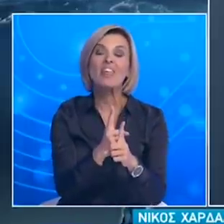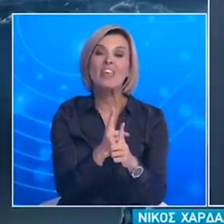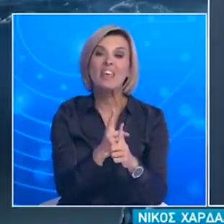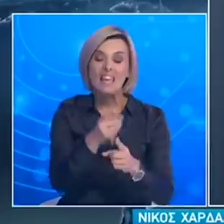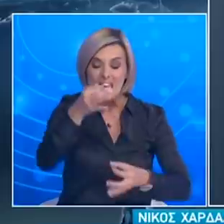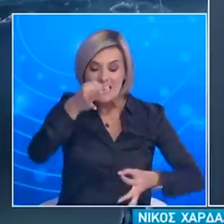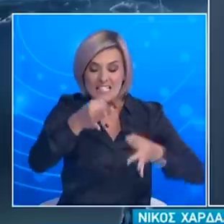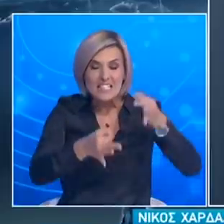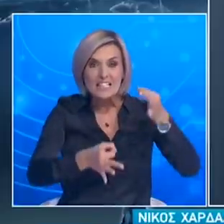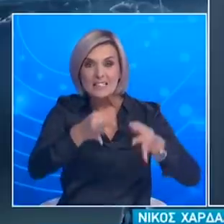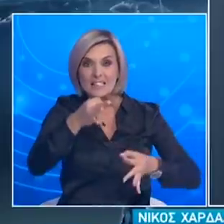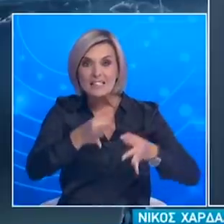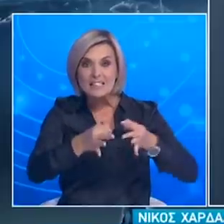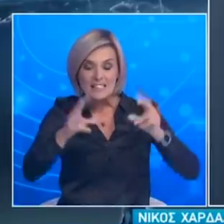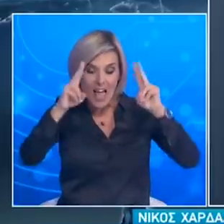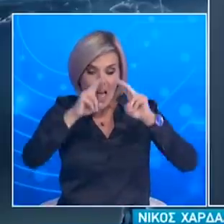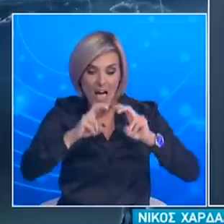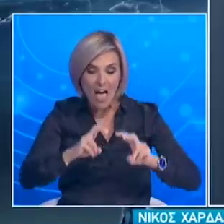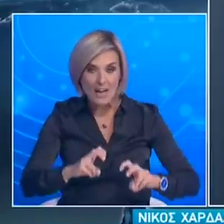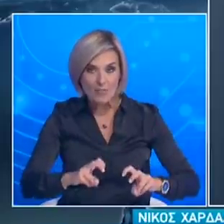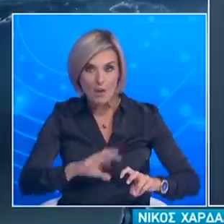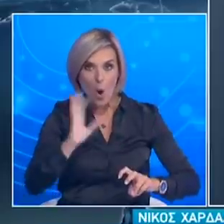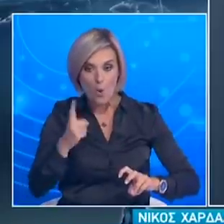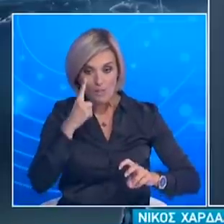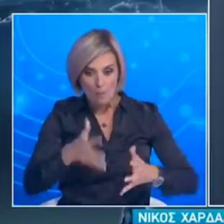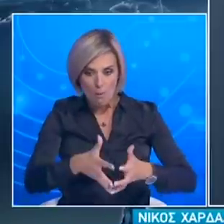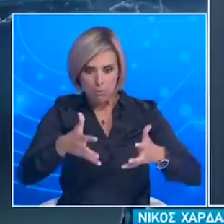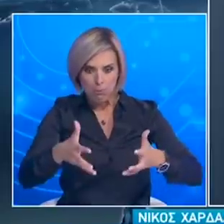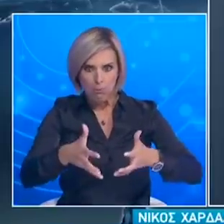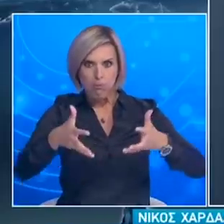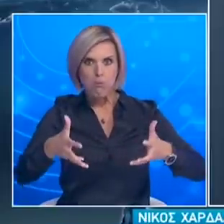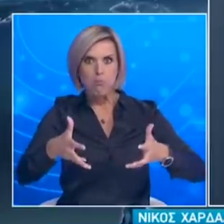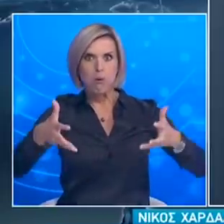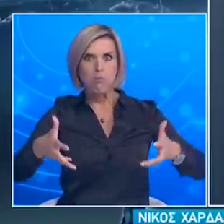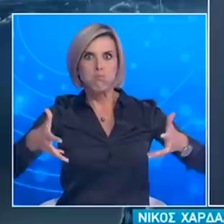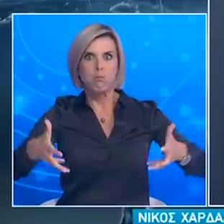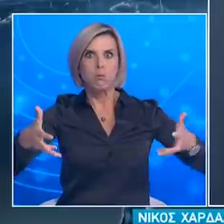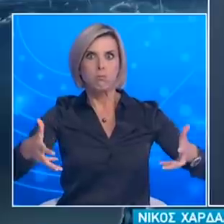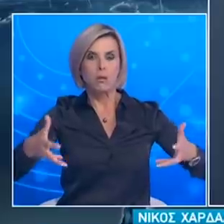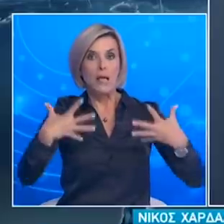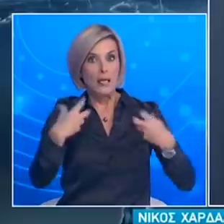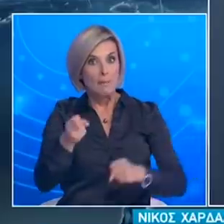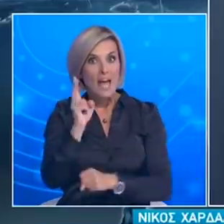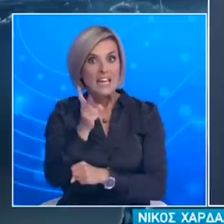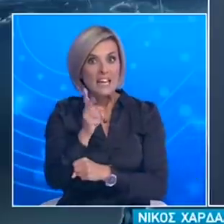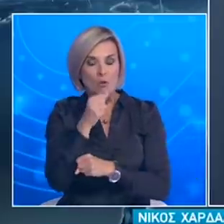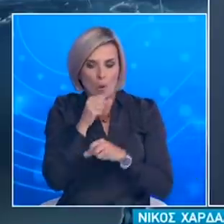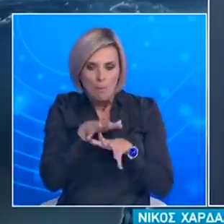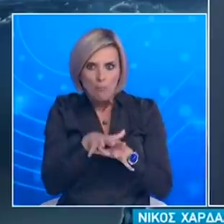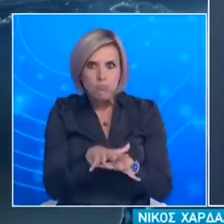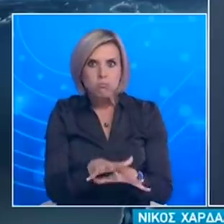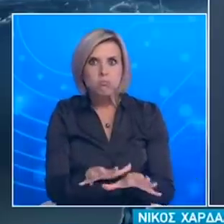όταν παρατηρήσουμε λοιπόν ότι υπάρχουν κύκλοι που αρχίζουν και μεγαλώνουν και υπάρχει κίνδυνος αυτή η κύκλη